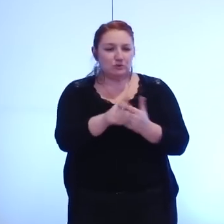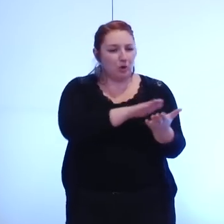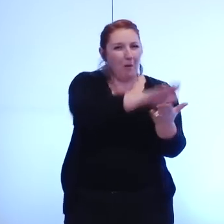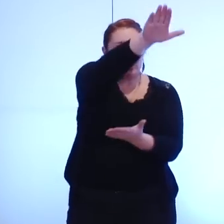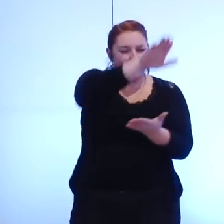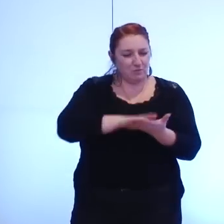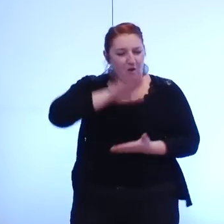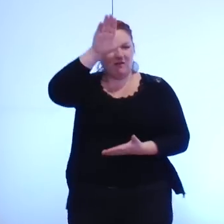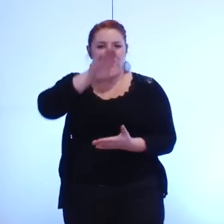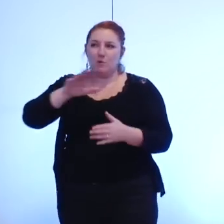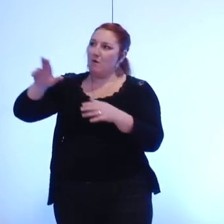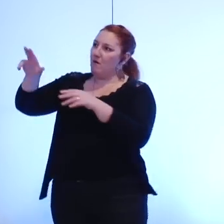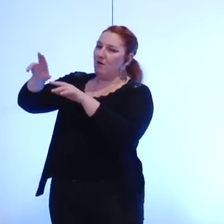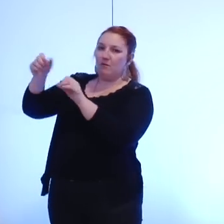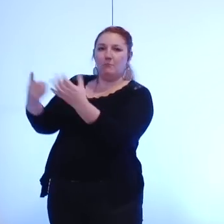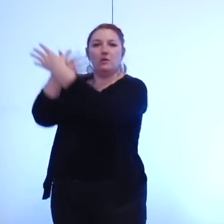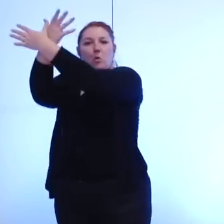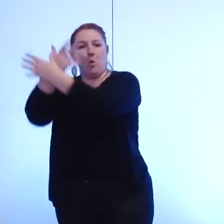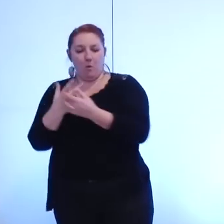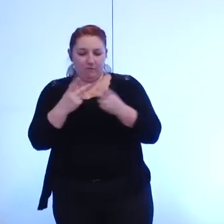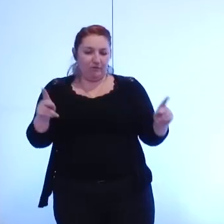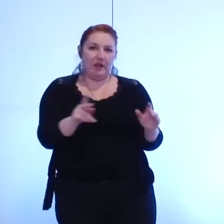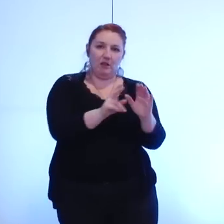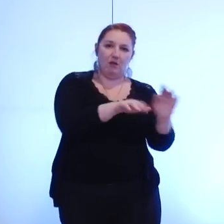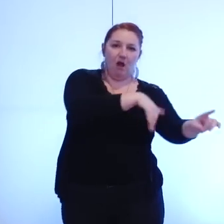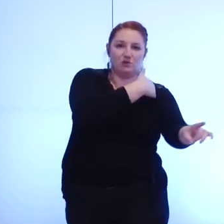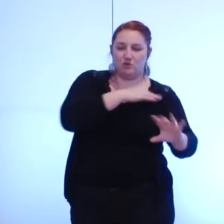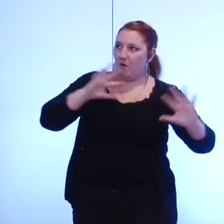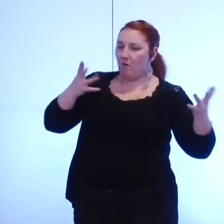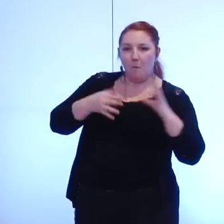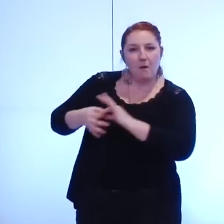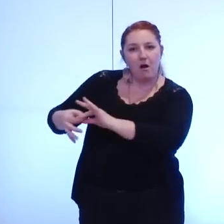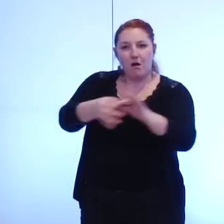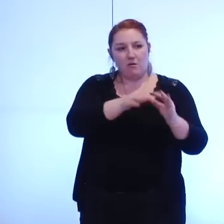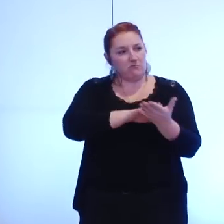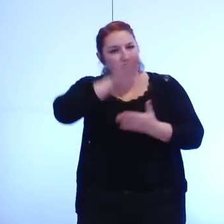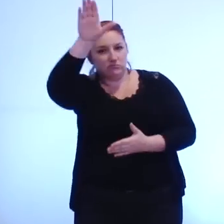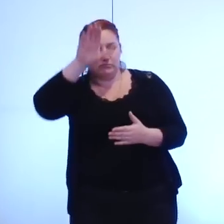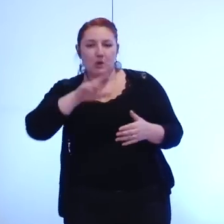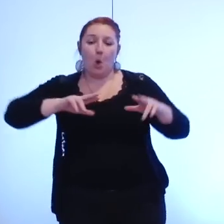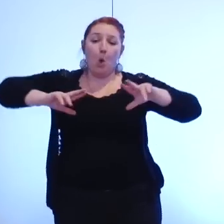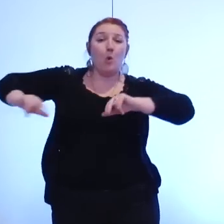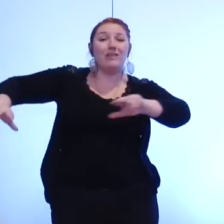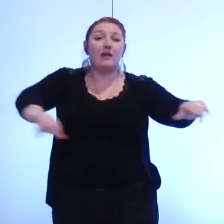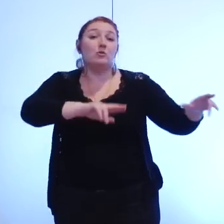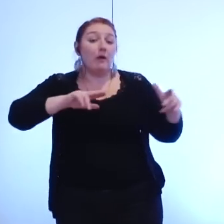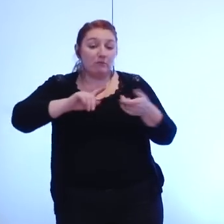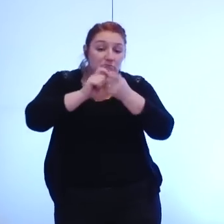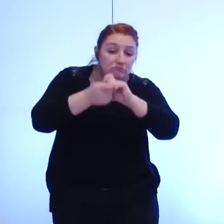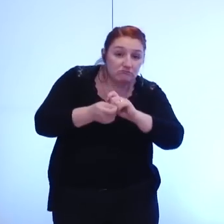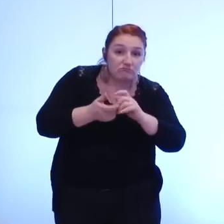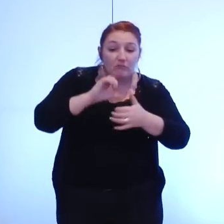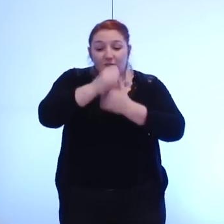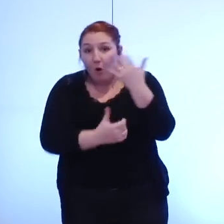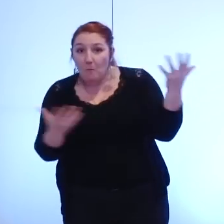entre la métro la ville de Grenoble et les agents eux-mêmes quelles ont été les modalités contractuelles éventuelles qui